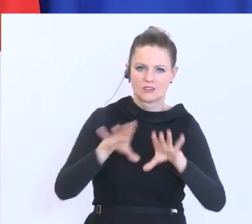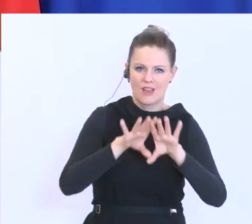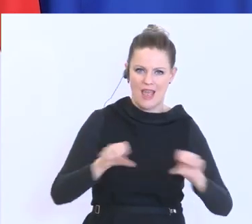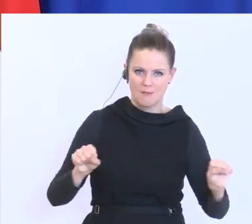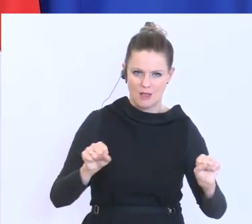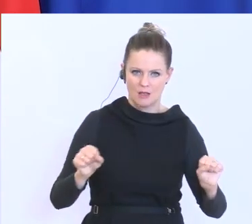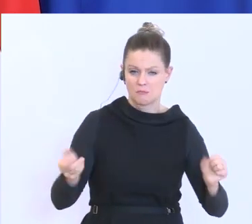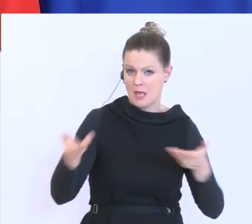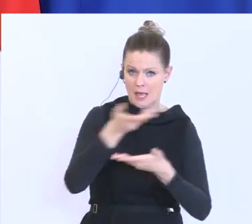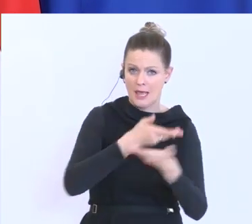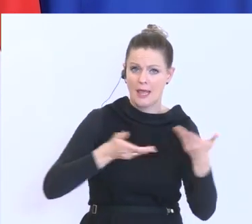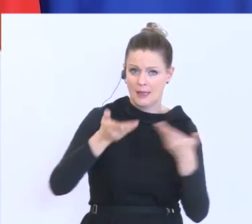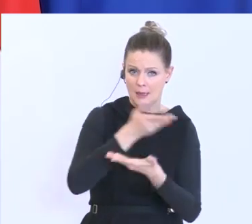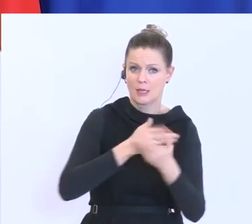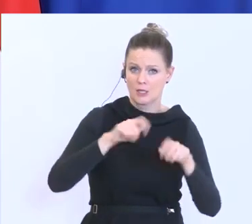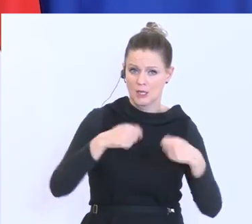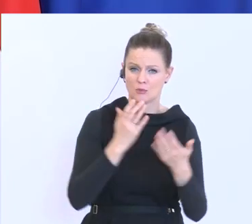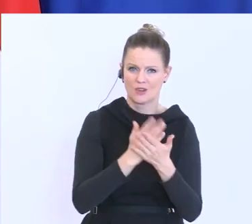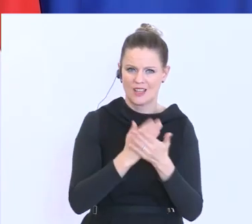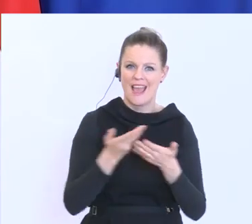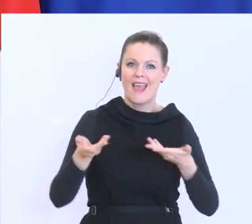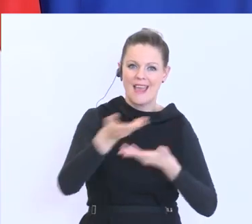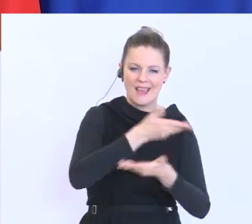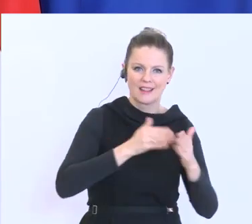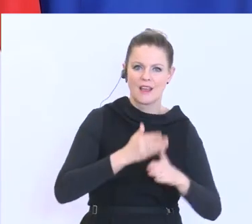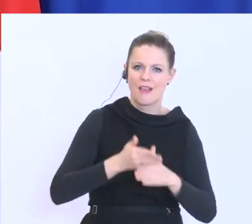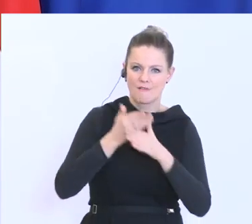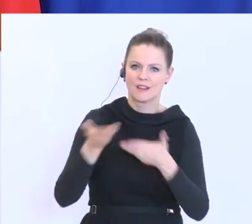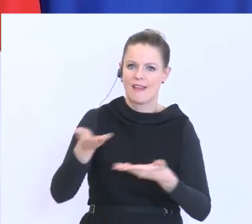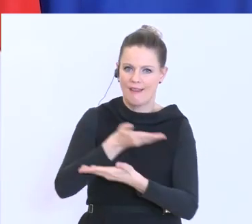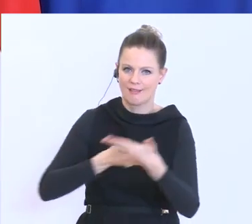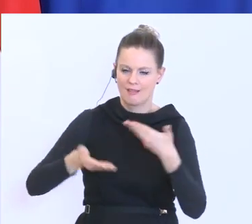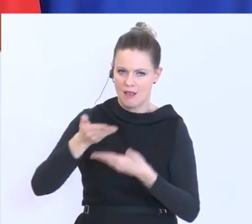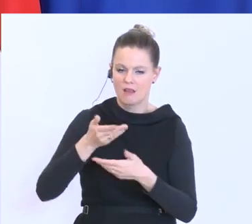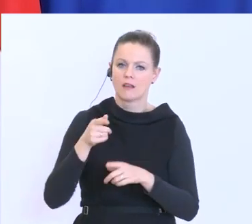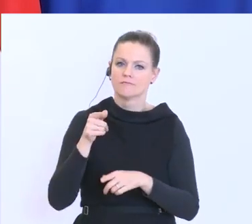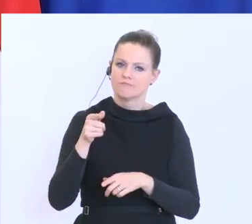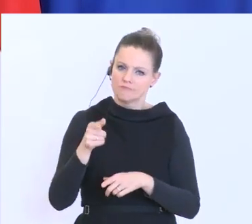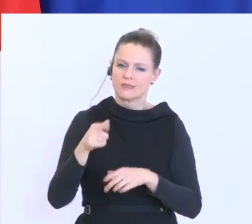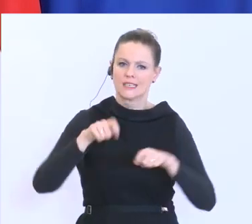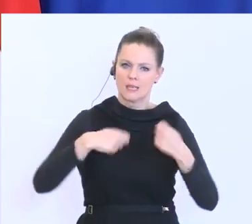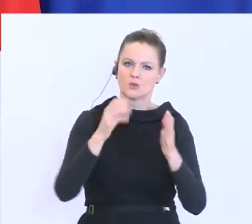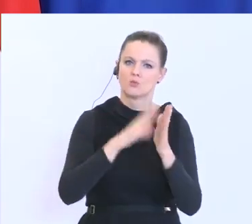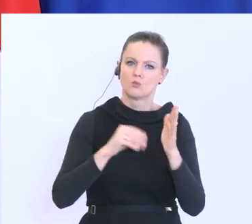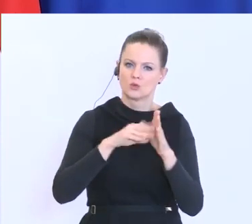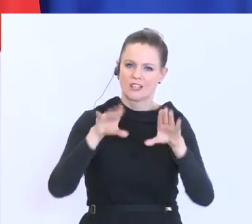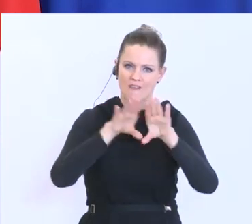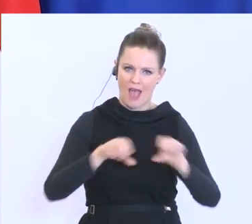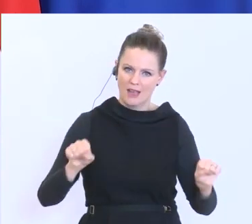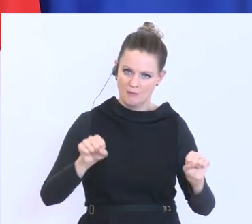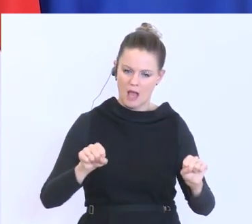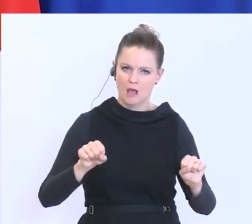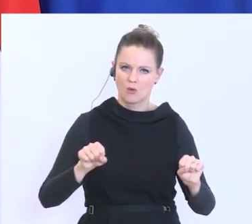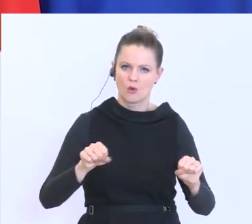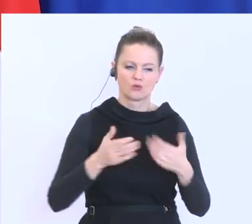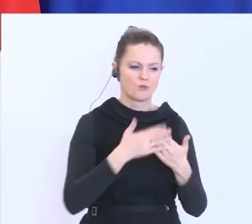verwendet werden, also da gibt es diese Plattform Händler helfen Händler und da funktioniert das mit den Mustervereinbarungen mit einem